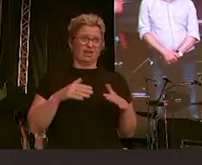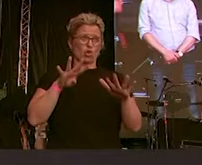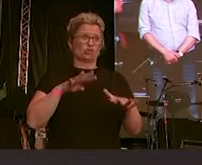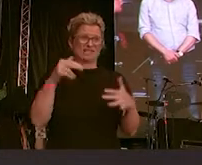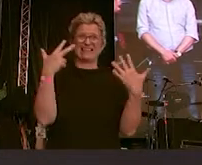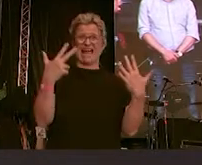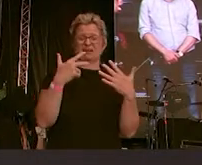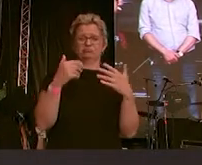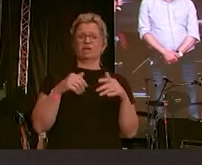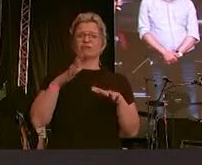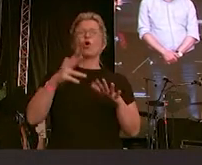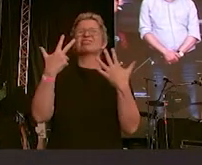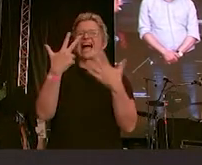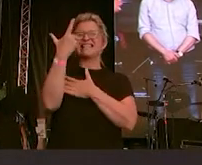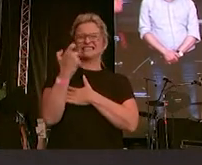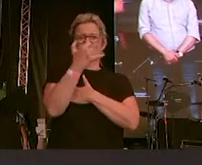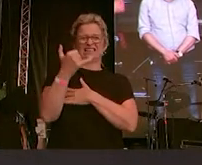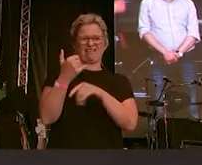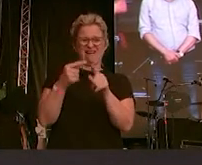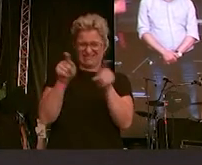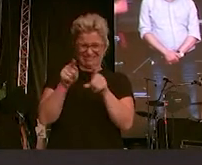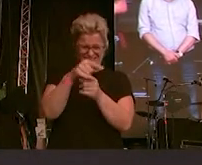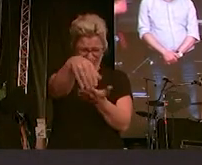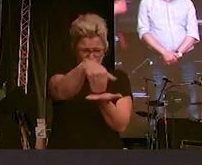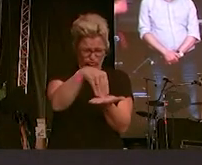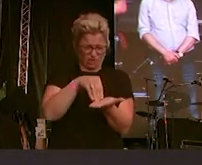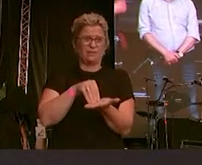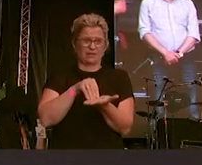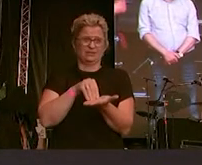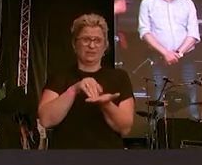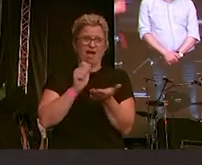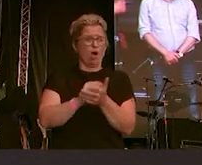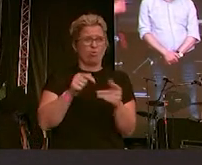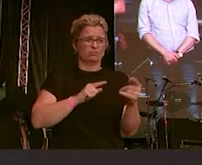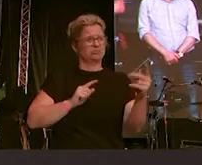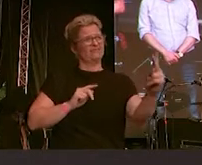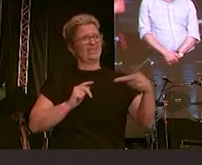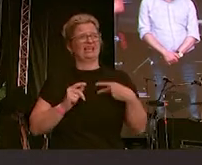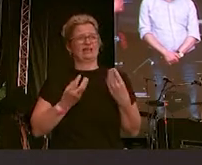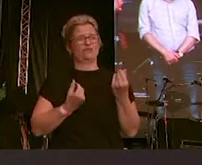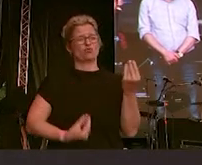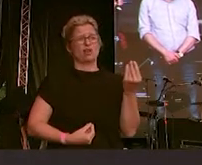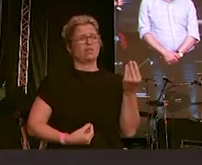Gefühl, das auch mich hin und wieder hier in Dresden befällt.